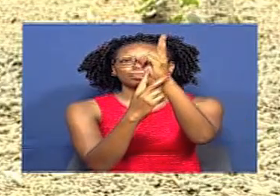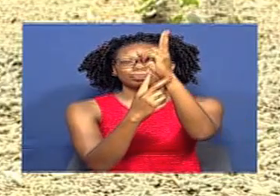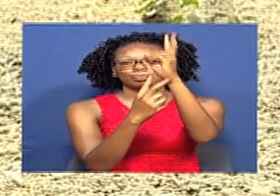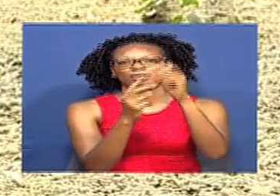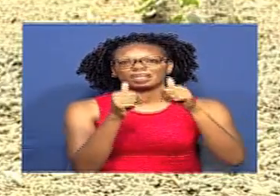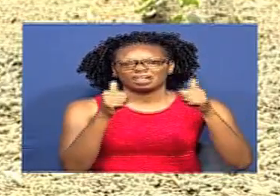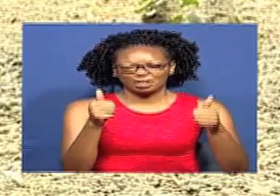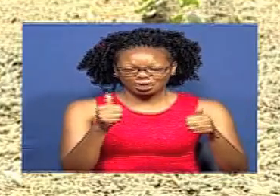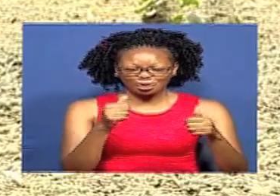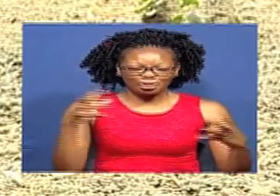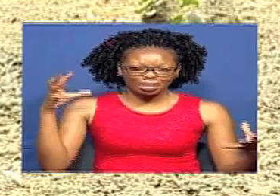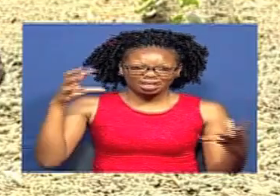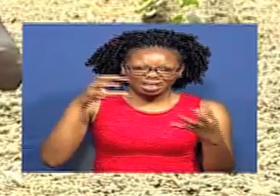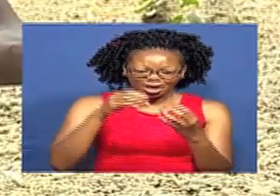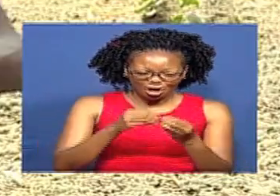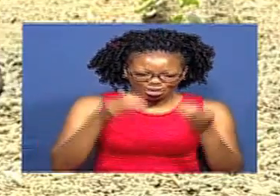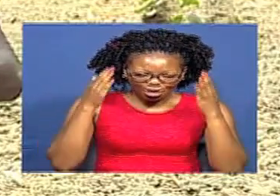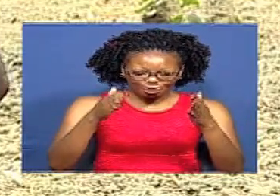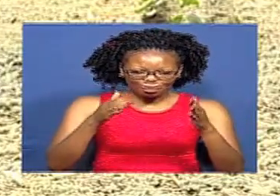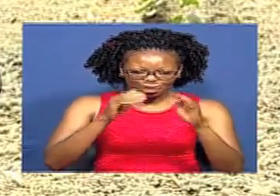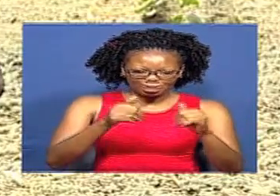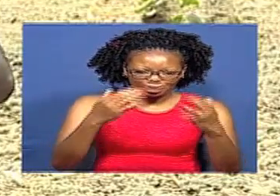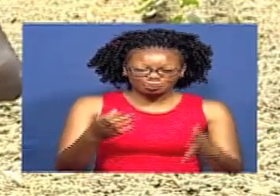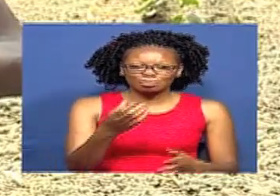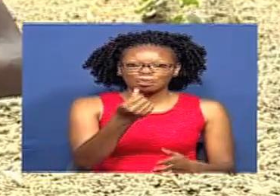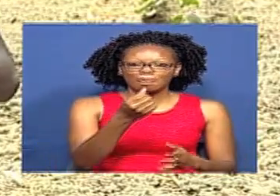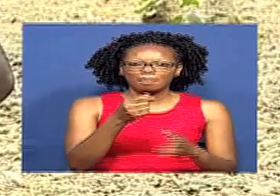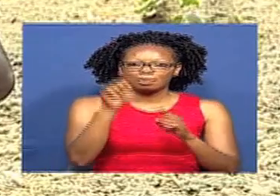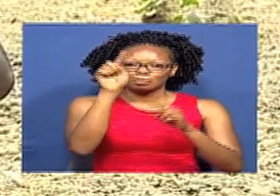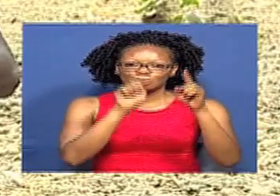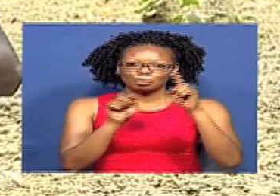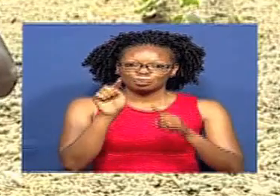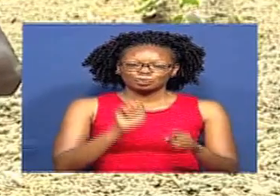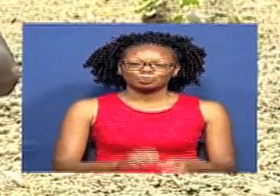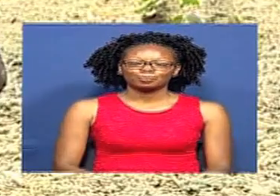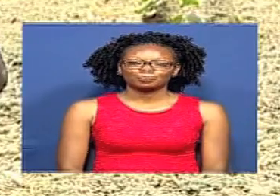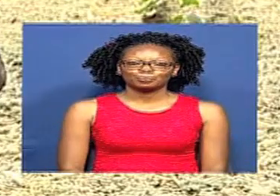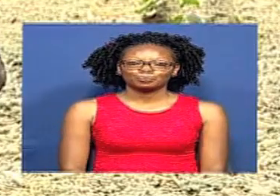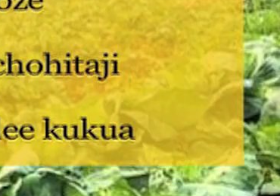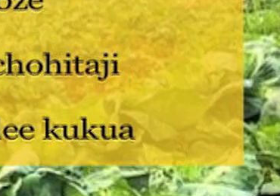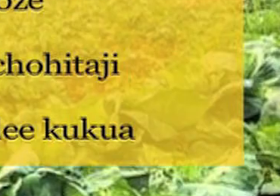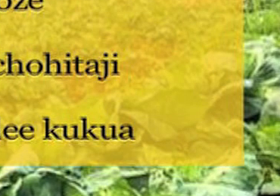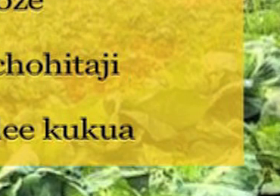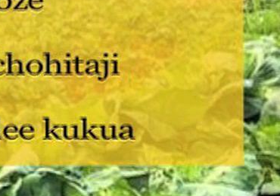Grafting Yote Tisa Zingatia Klimu Biashara Sasa Wacha Tupote Video Kezu Kisha Tuendele